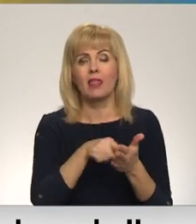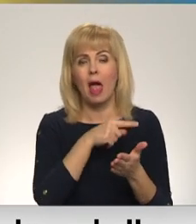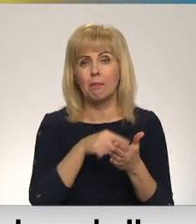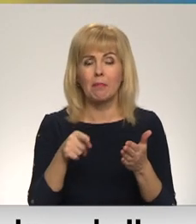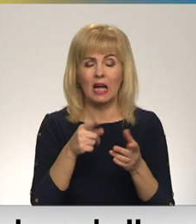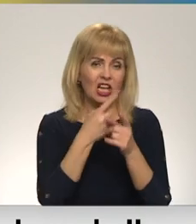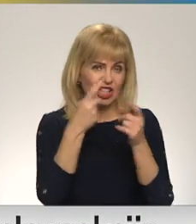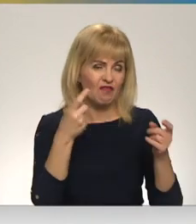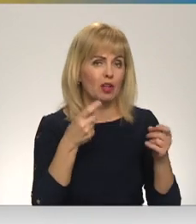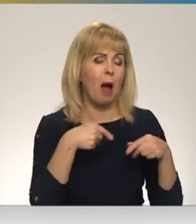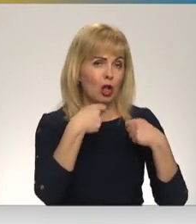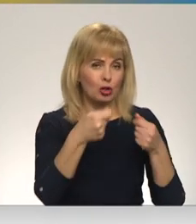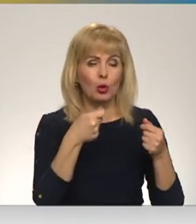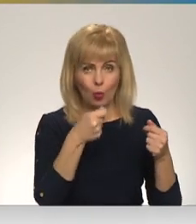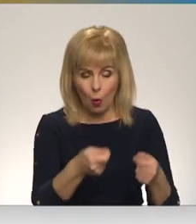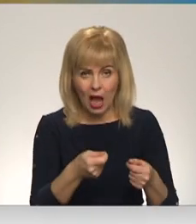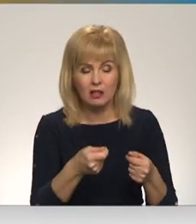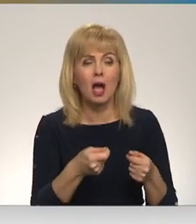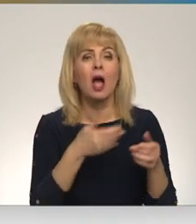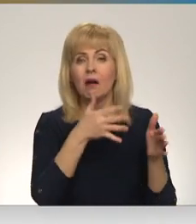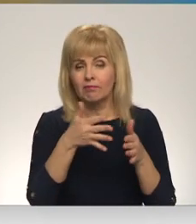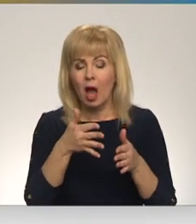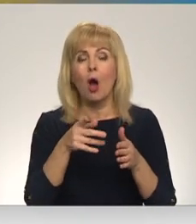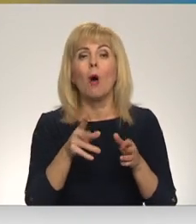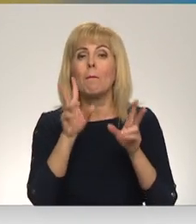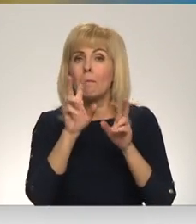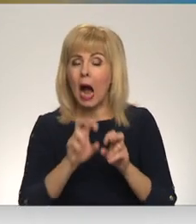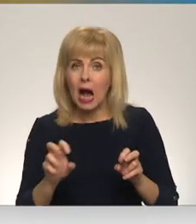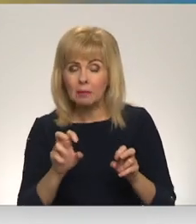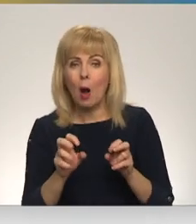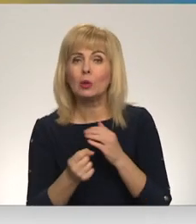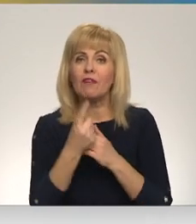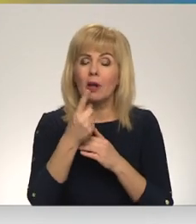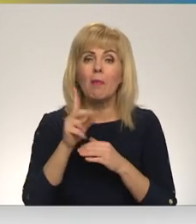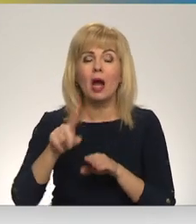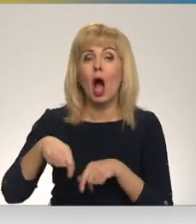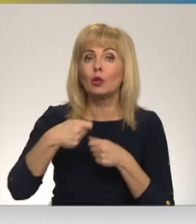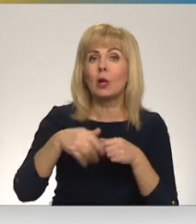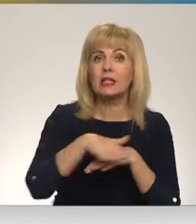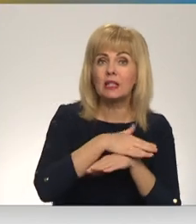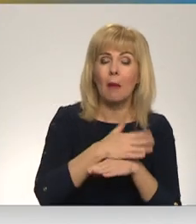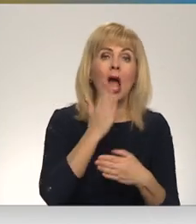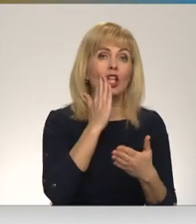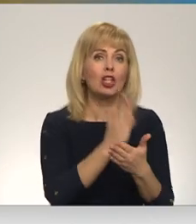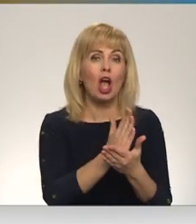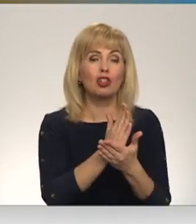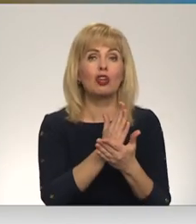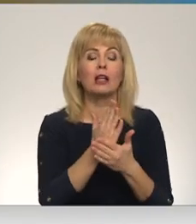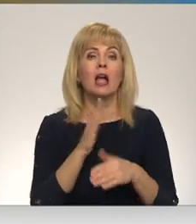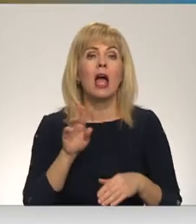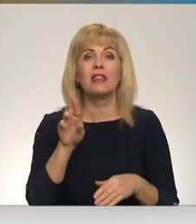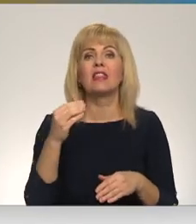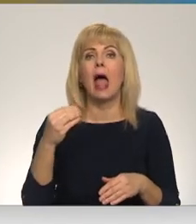kampaņu un veidiem, kā pārbaudīt informāciju, kas no dažādiem avotiem tiek nodot sabiedrībai. Šobrīd tiešādējās sazināmies ar Nacionālās